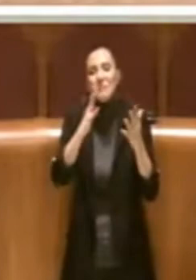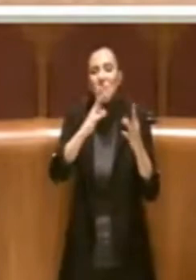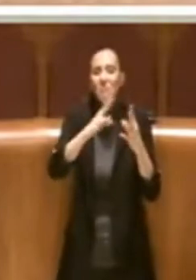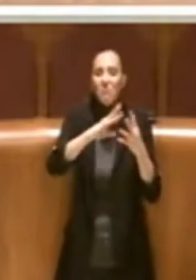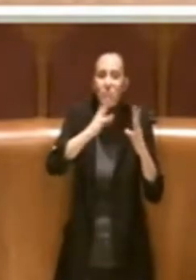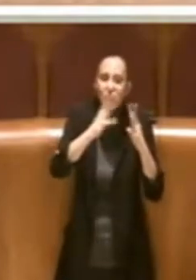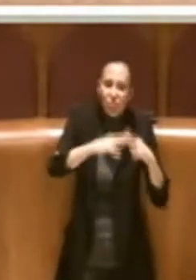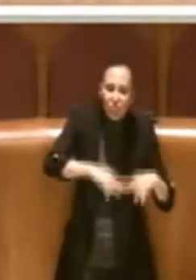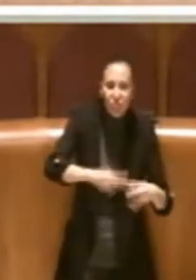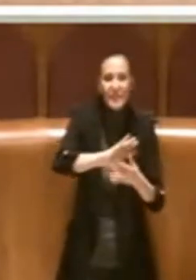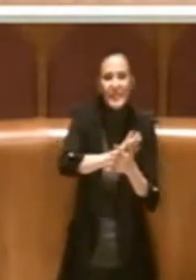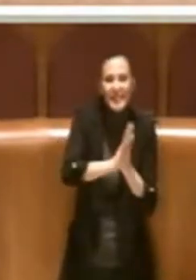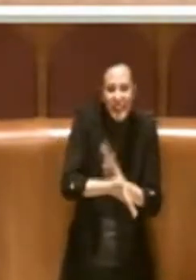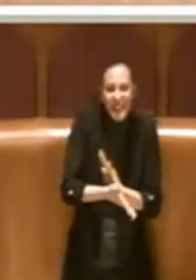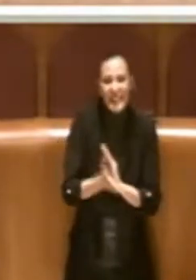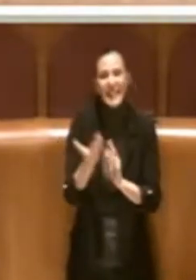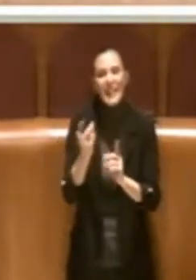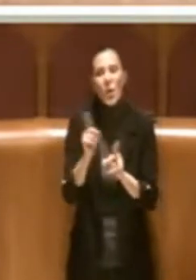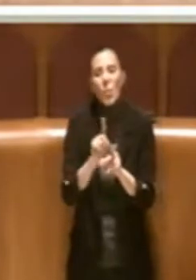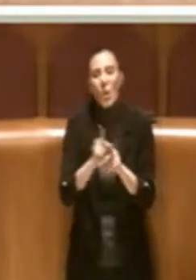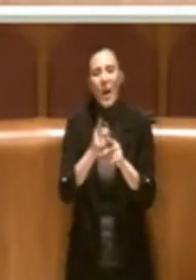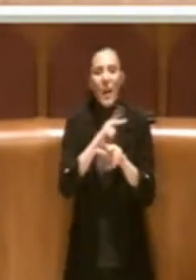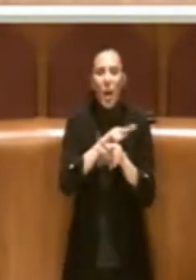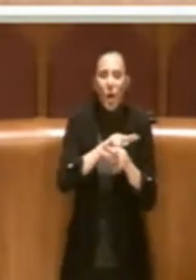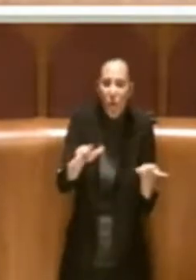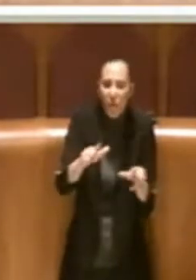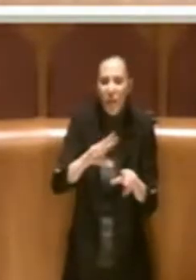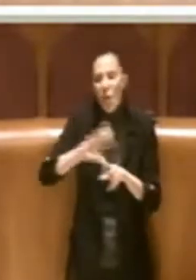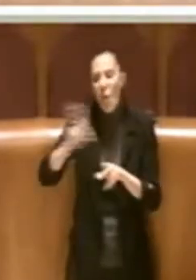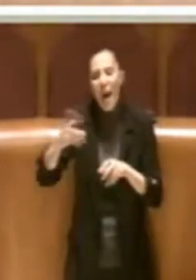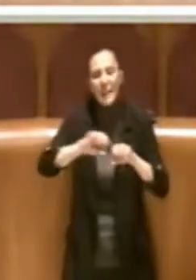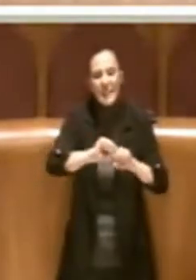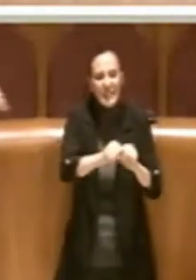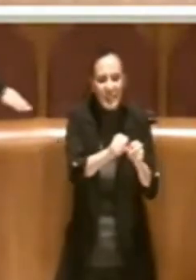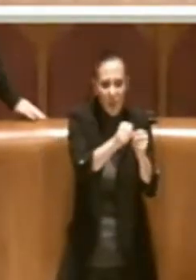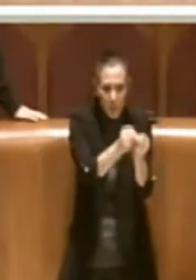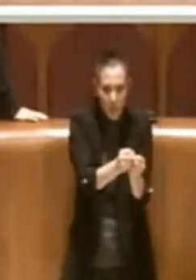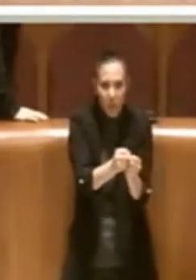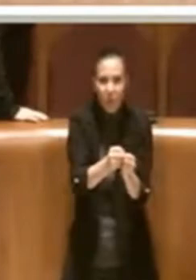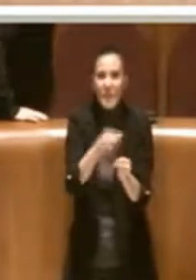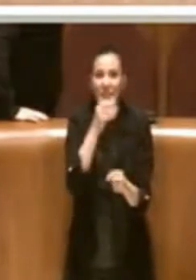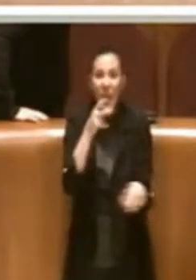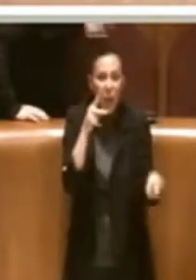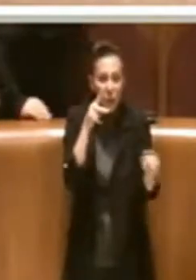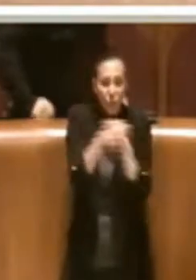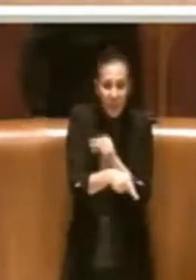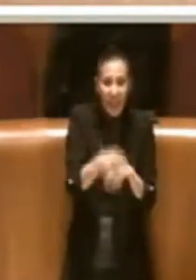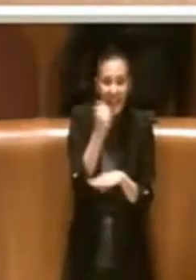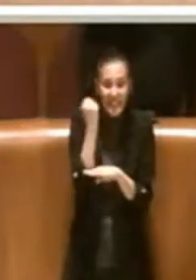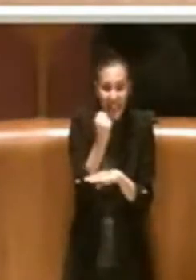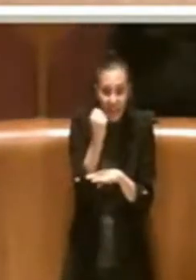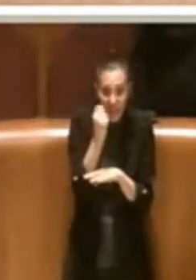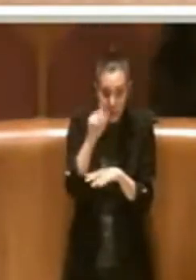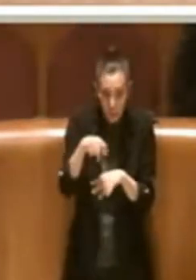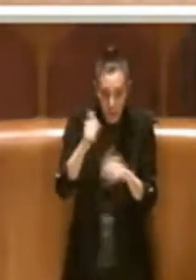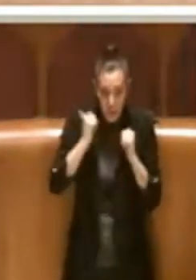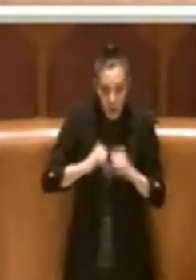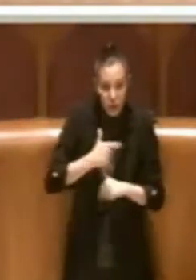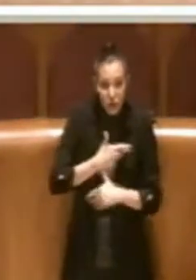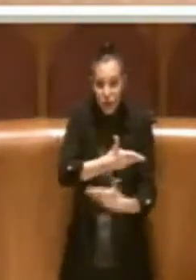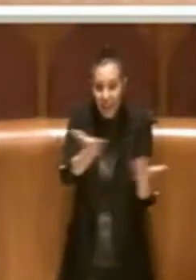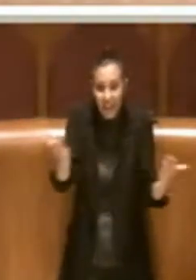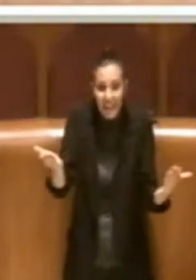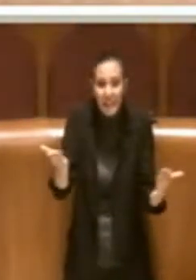deperimento e quant'altro. Quindi non solo avremo l'interruzione del servizio e la cittadinanza ma anche dovremo